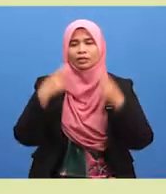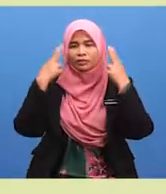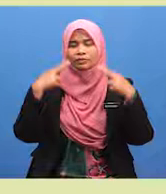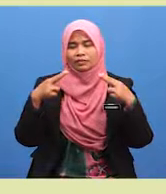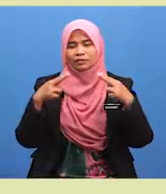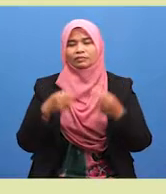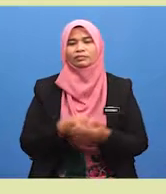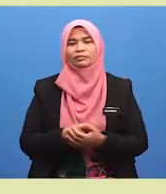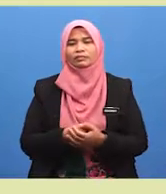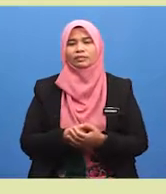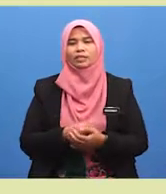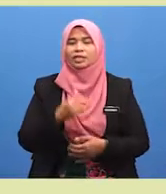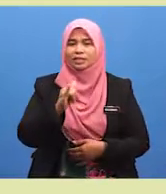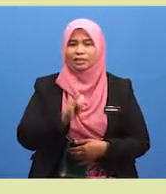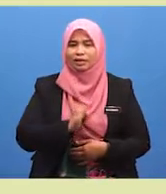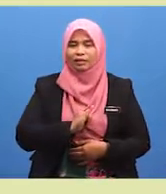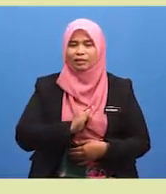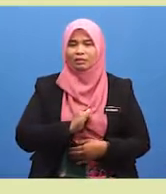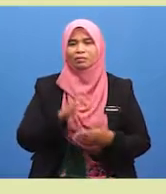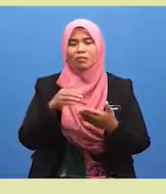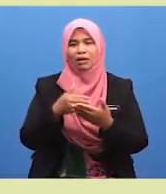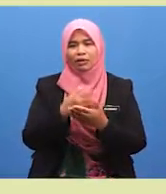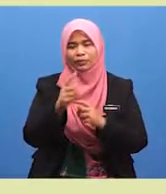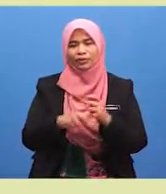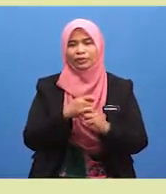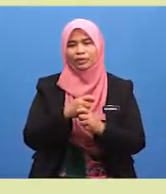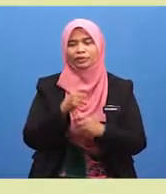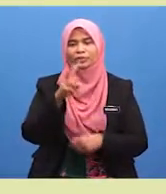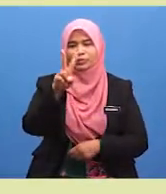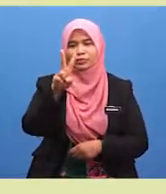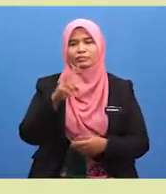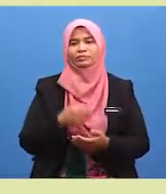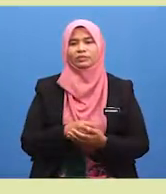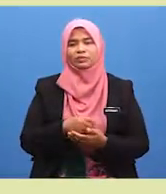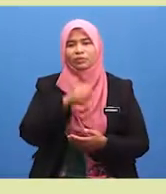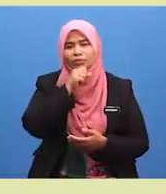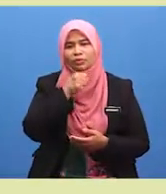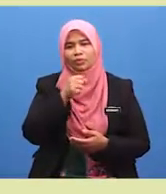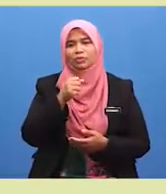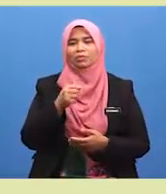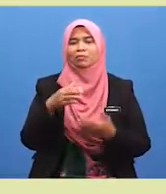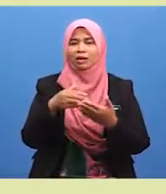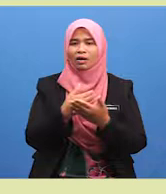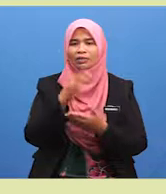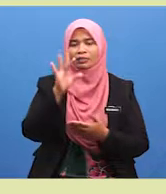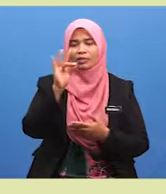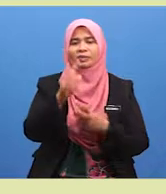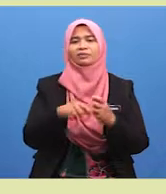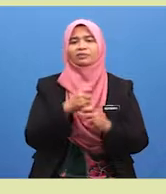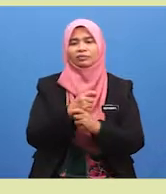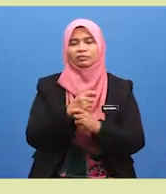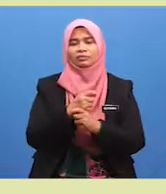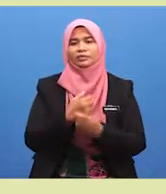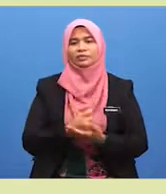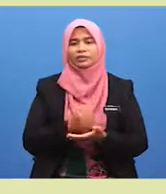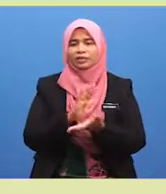Ustaz, saya kan baru darjah 2. Umur pun baru 8